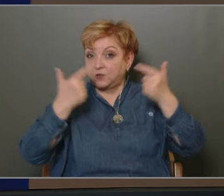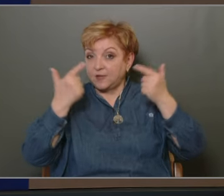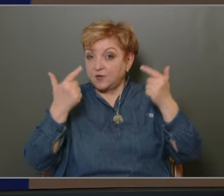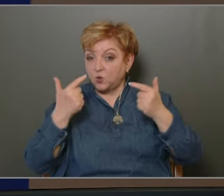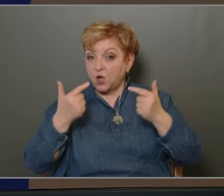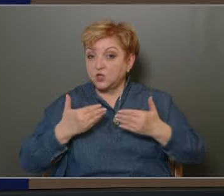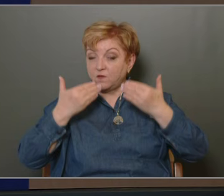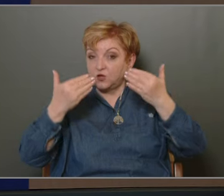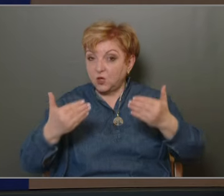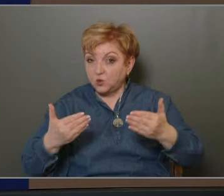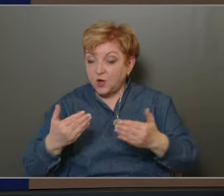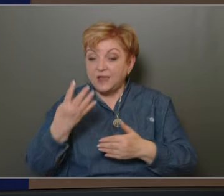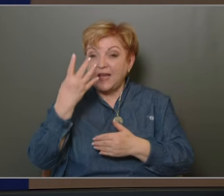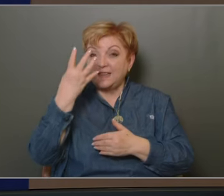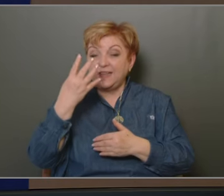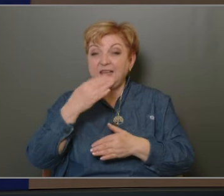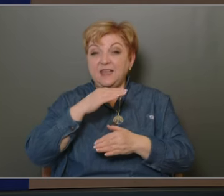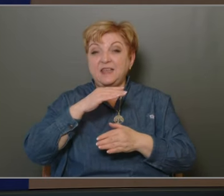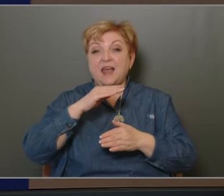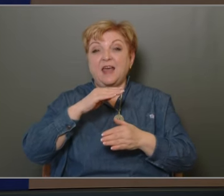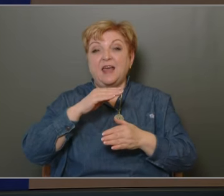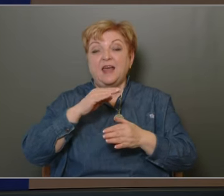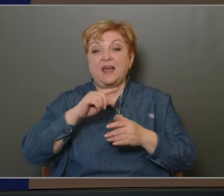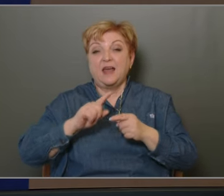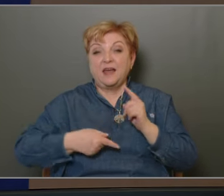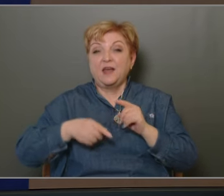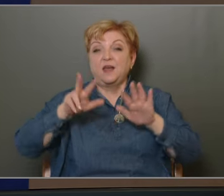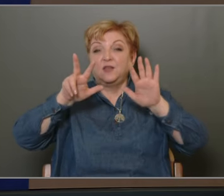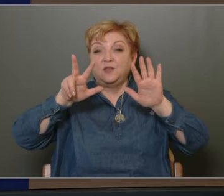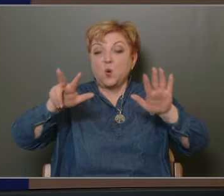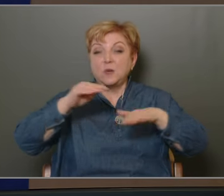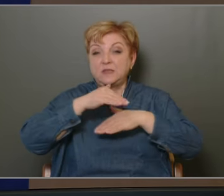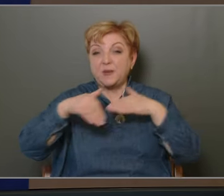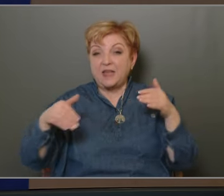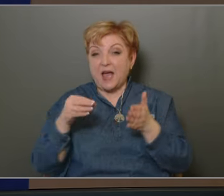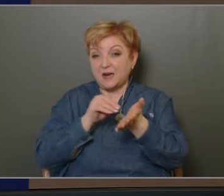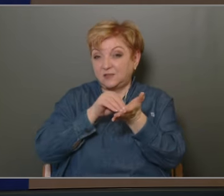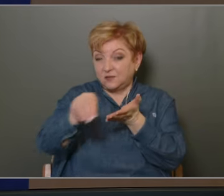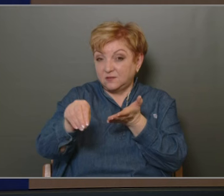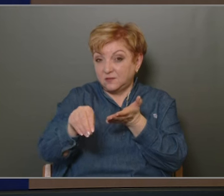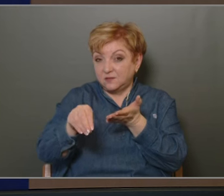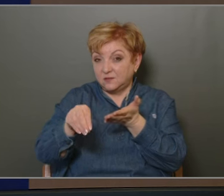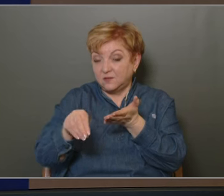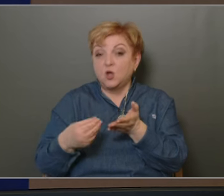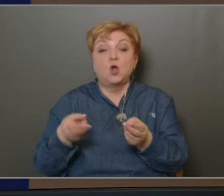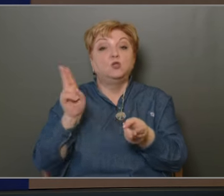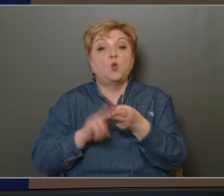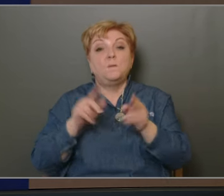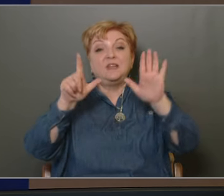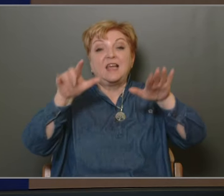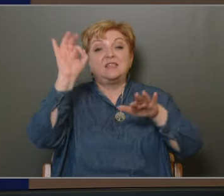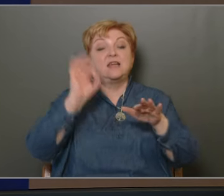javaslatokat, ezt közel 4,8 milliárdot fordítottunk rá a múlt esztendőbe, ez több mint 7